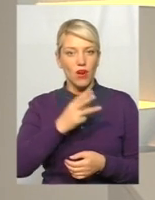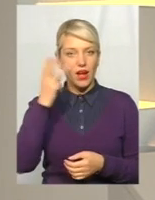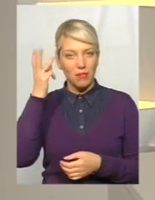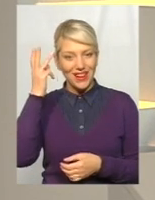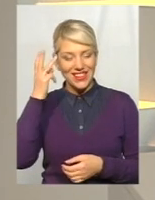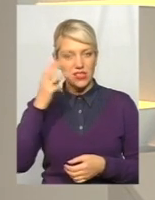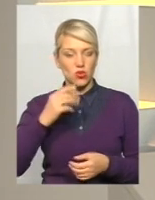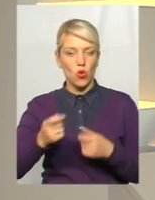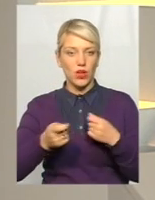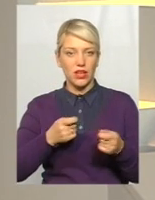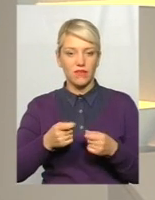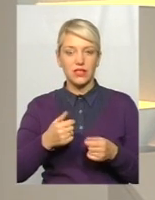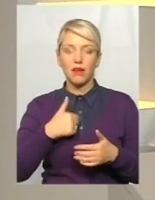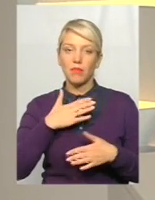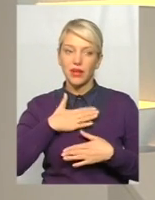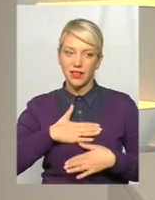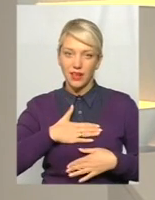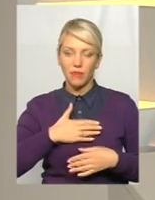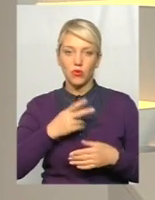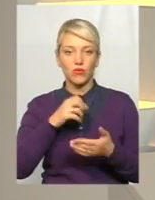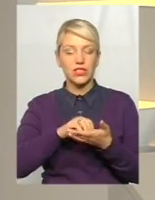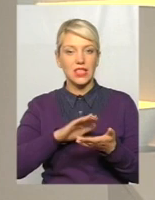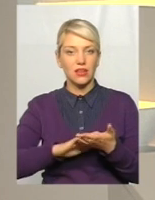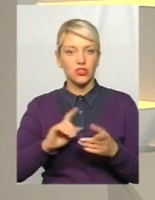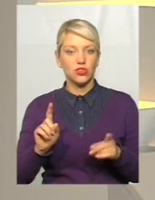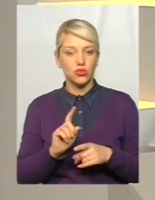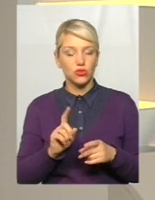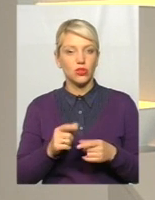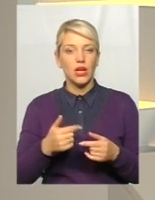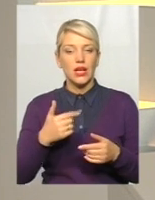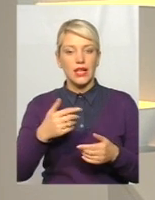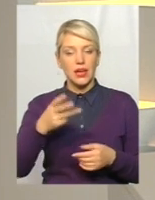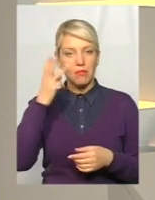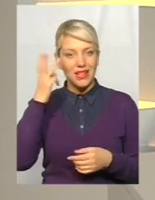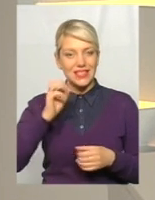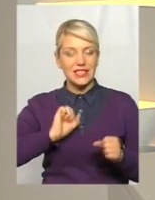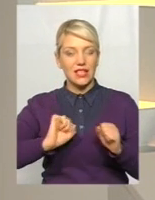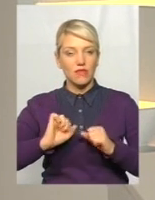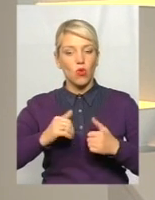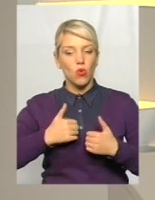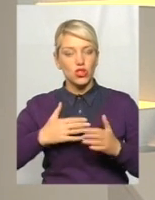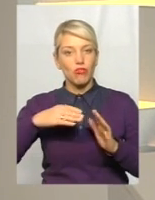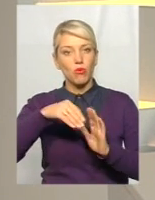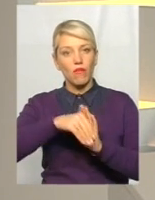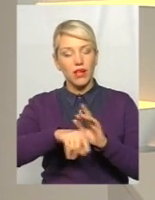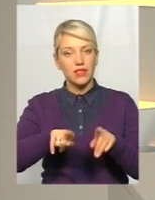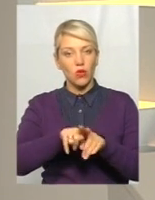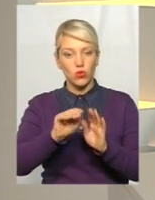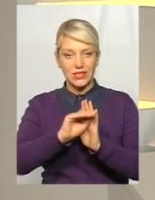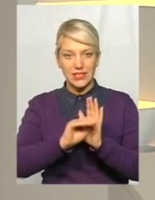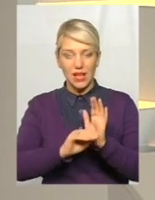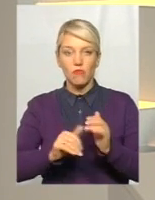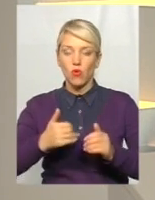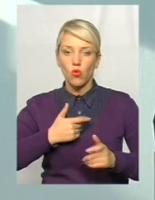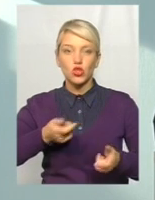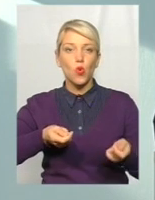політична воля якраз співпадає з нашим баченням, що керівництво міста хоче запровадити цю систему, воно хоче управляти містом,